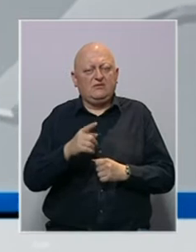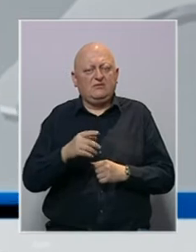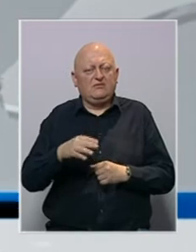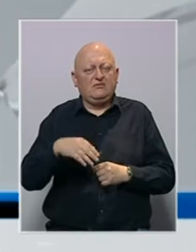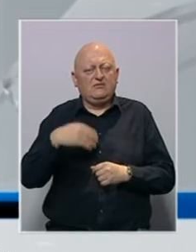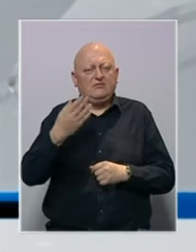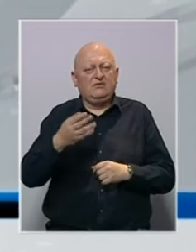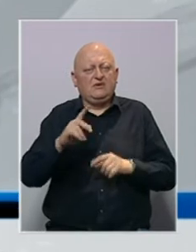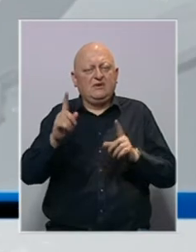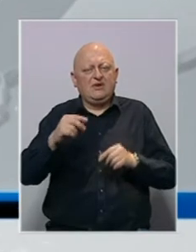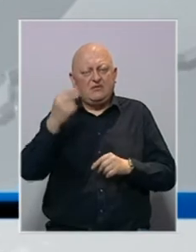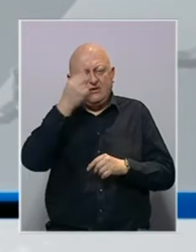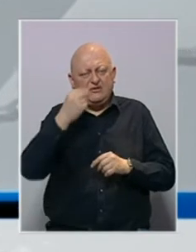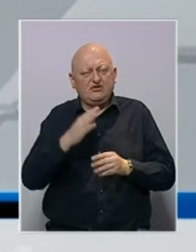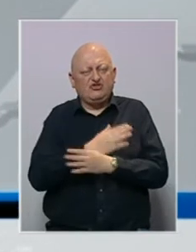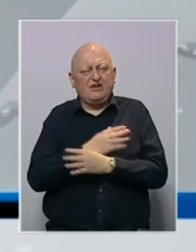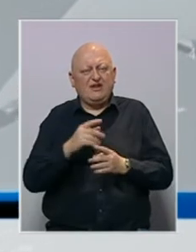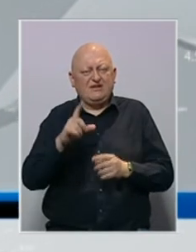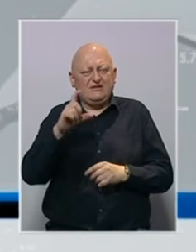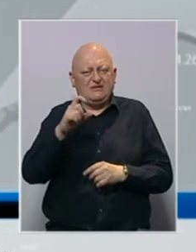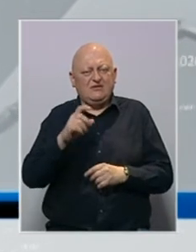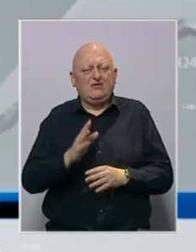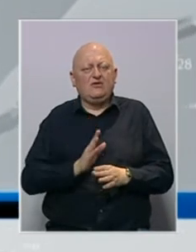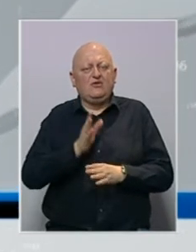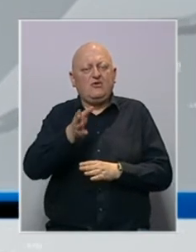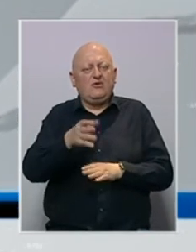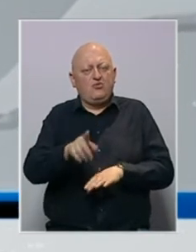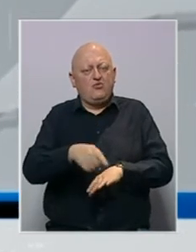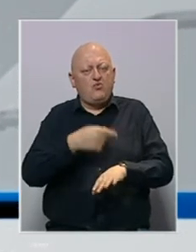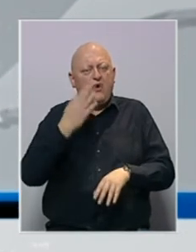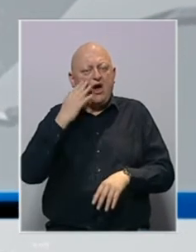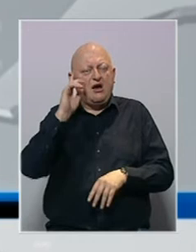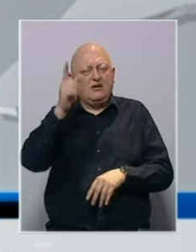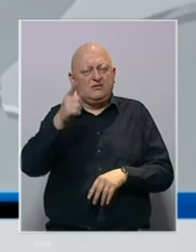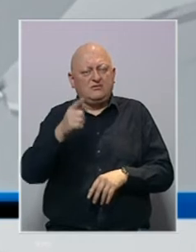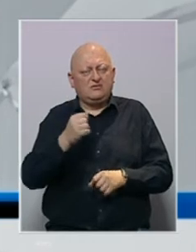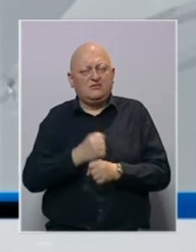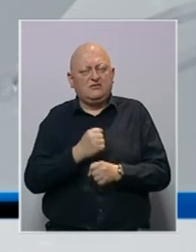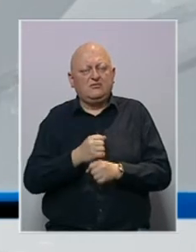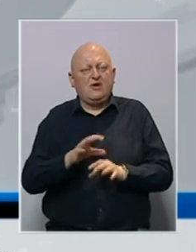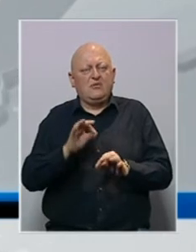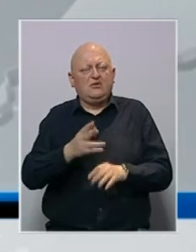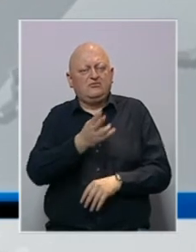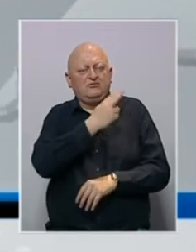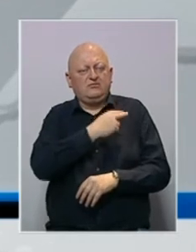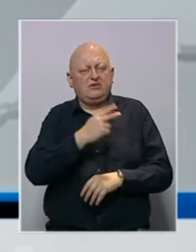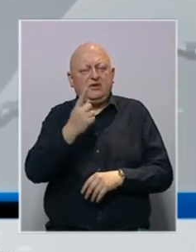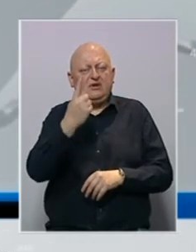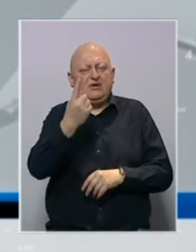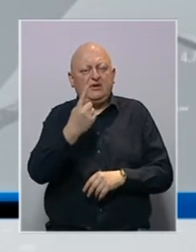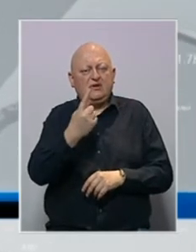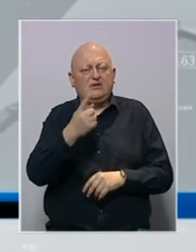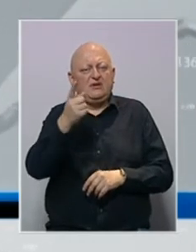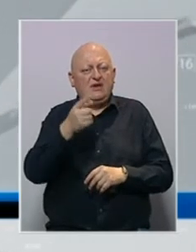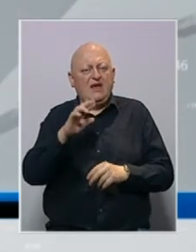predsjednica Republike Srpske Željka Trijanović boravila u Americi, nalazila se sa zvanječnicima, jedan od njih bio